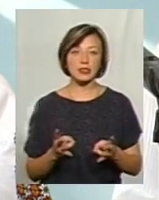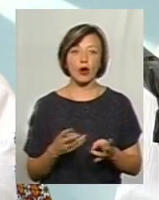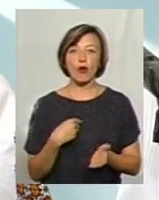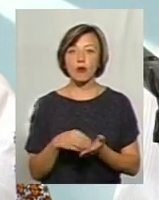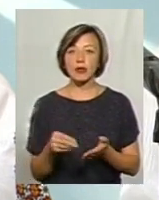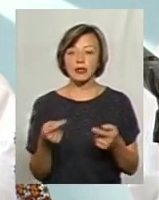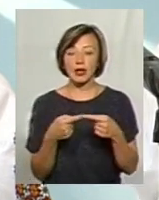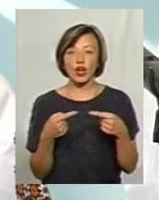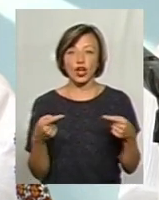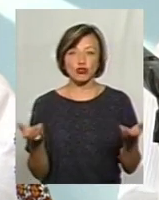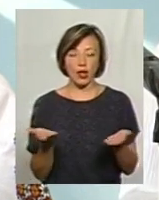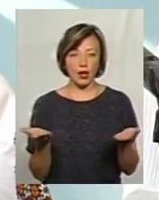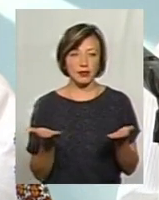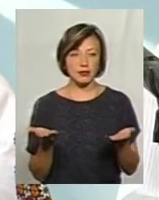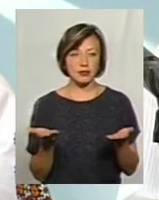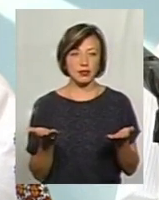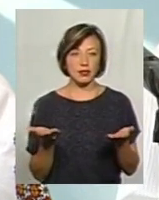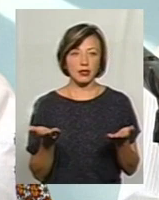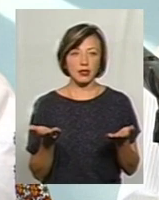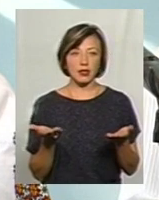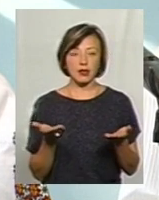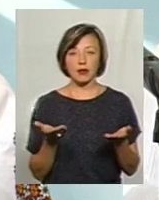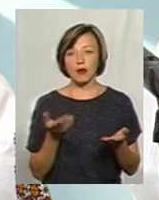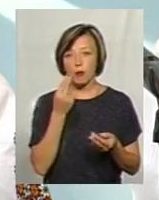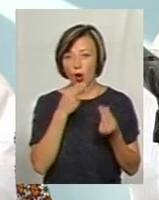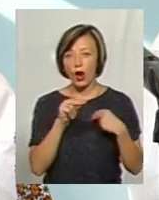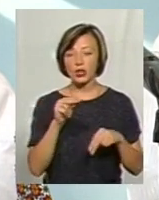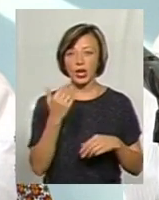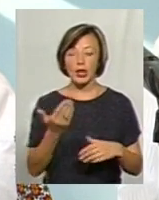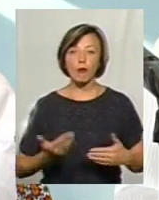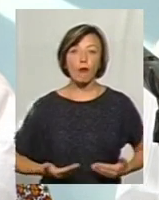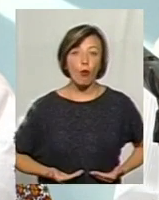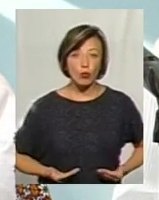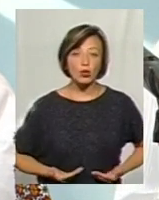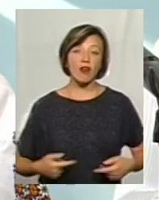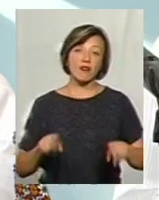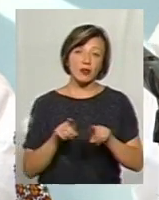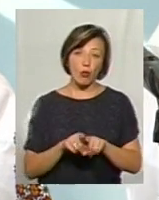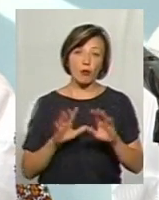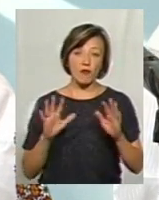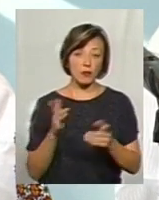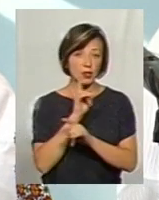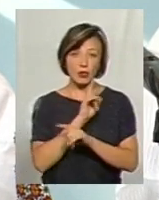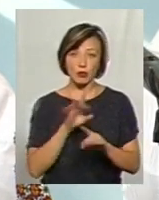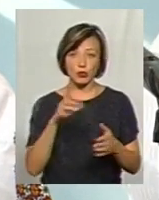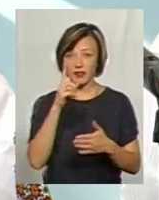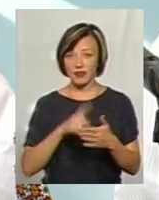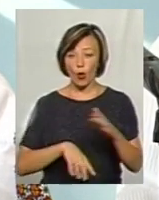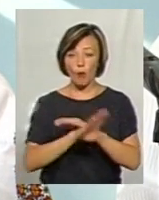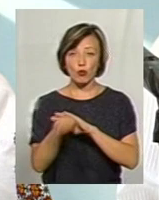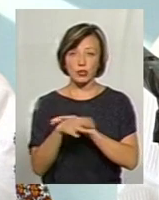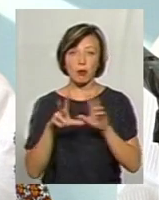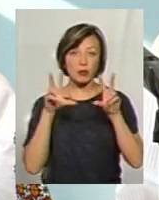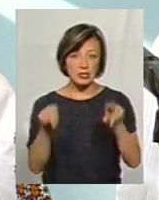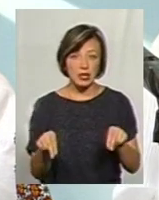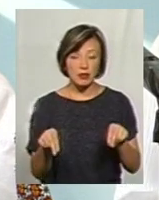купити якісь речі, які прикрасять її побут, то в такому випадку вона не буде вірити пустопорожнім